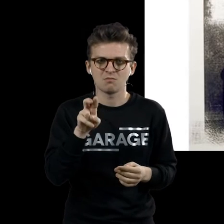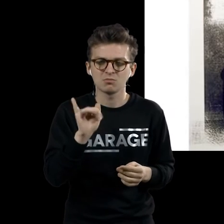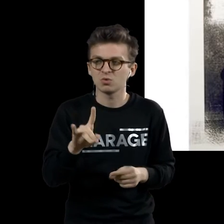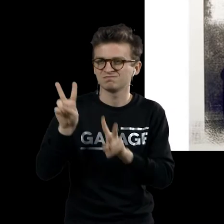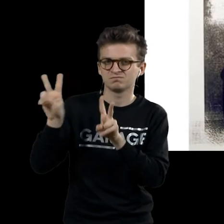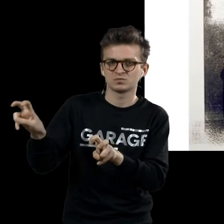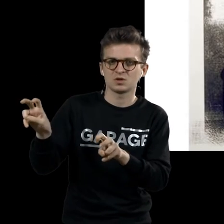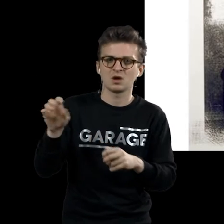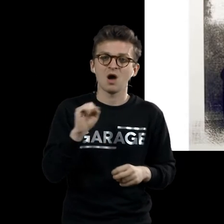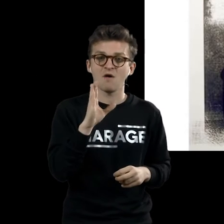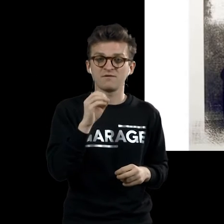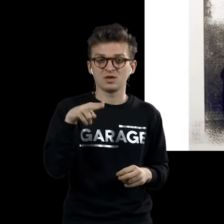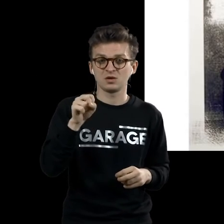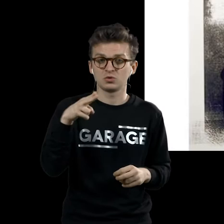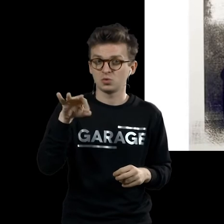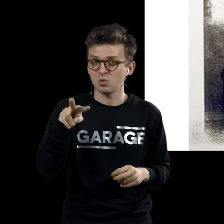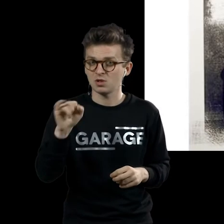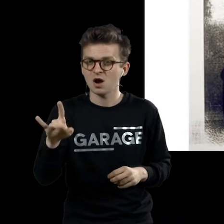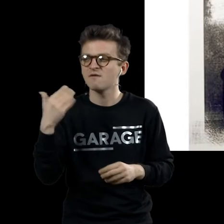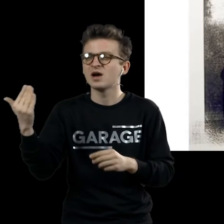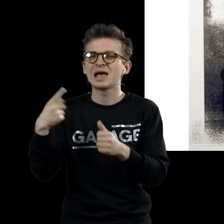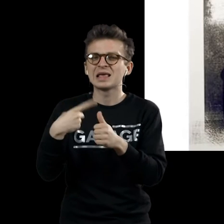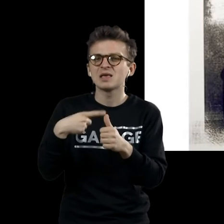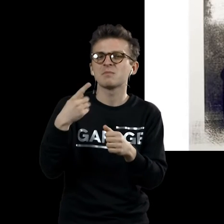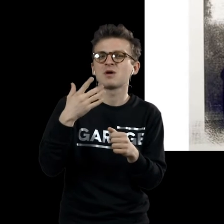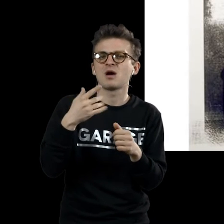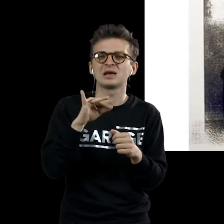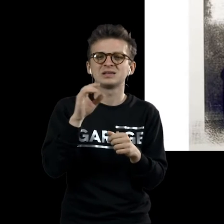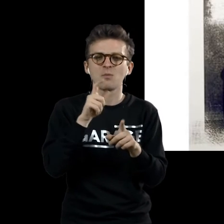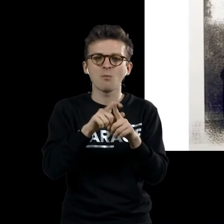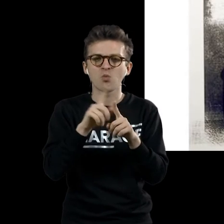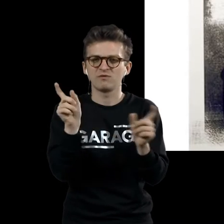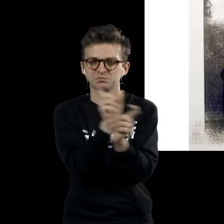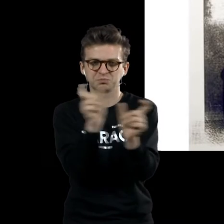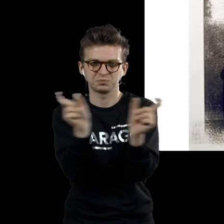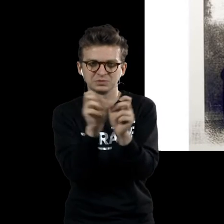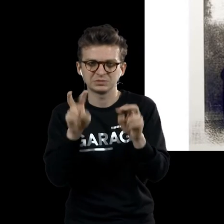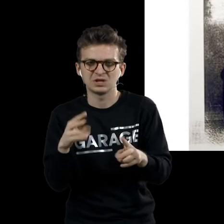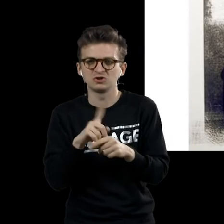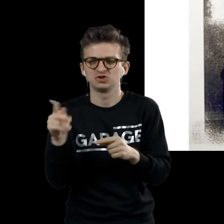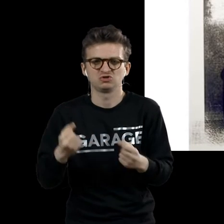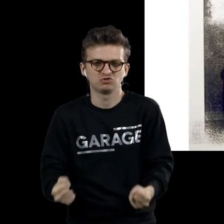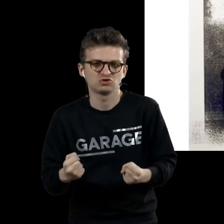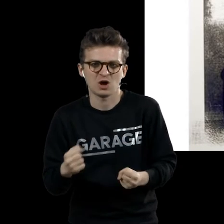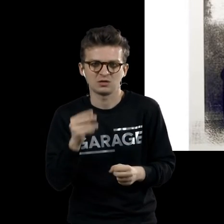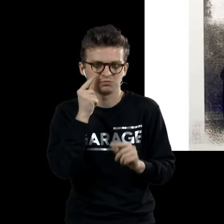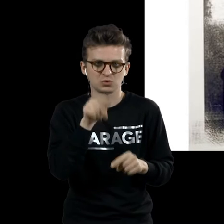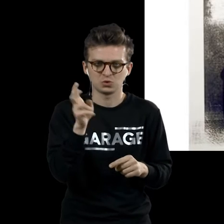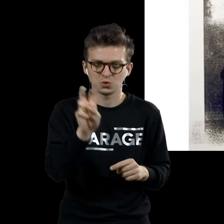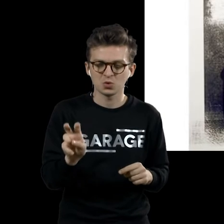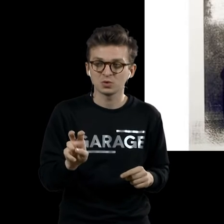Он его назвал «Авида Доллар», переставив слова, буквы его имени и фамилии, жадные до долларов.